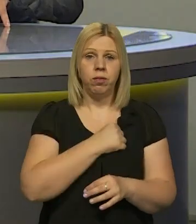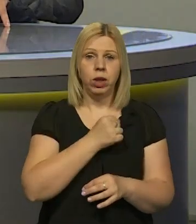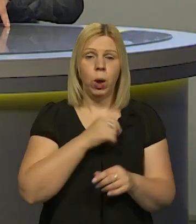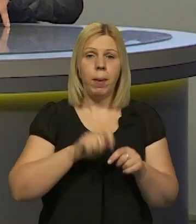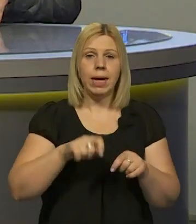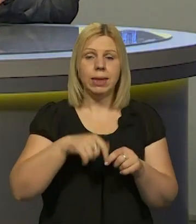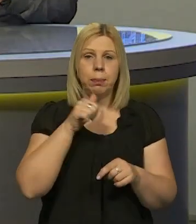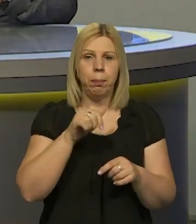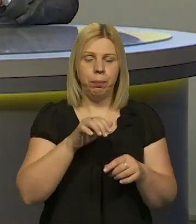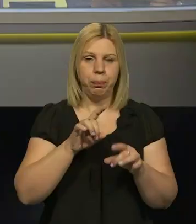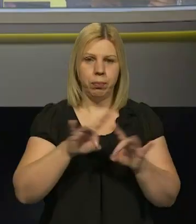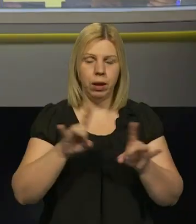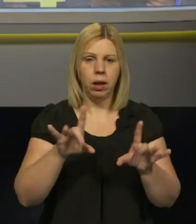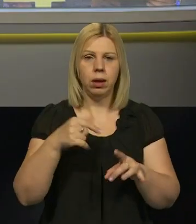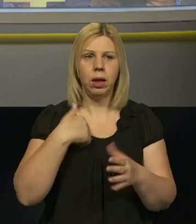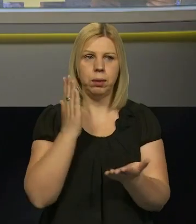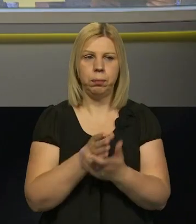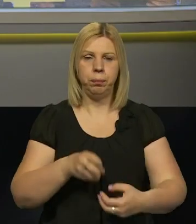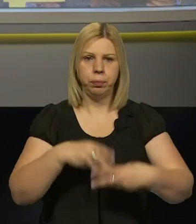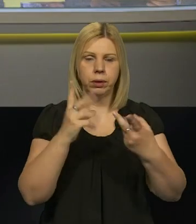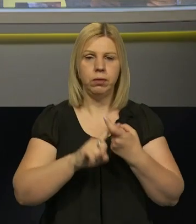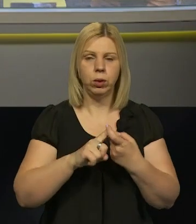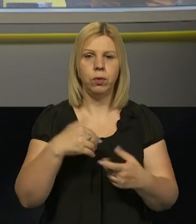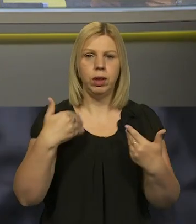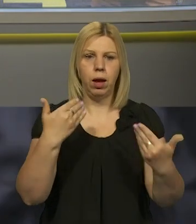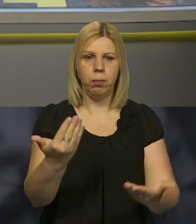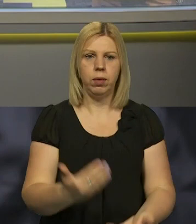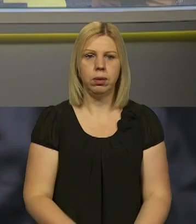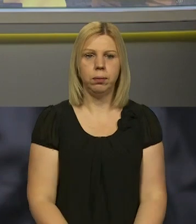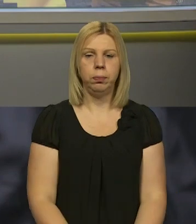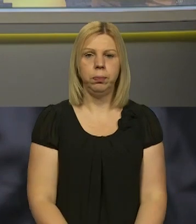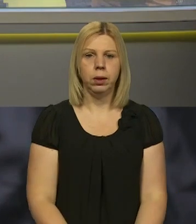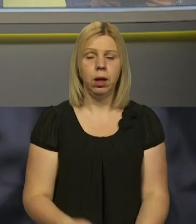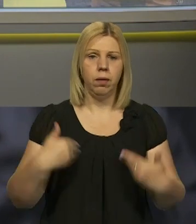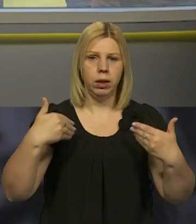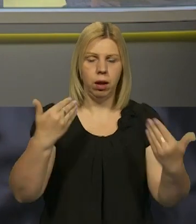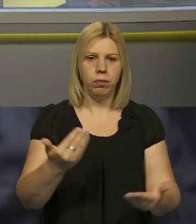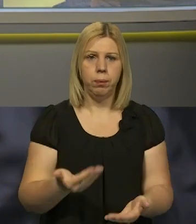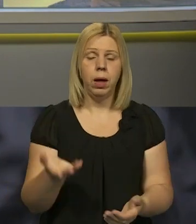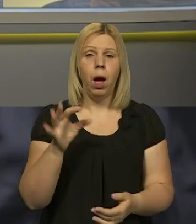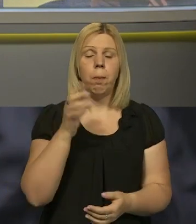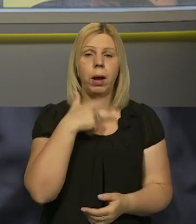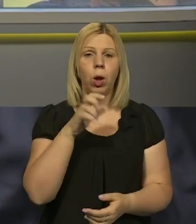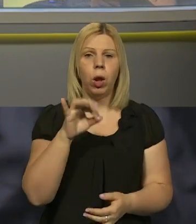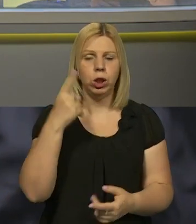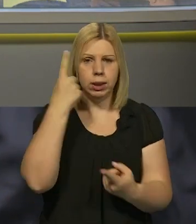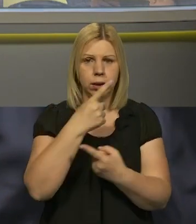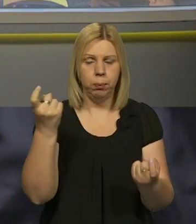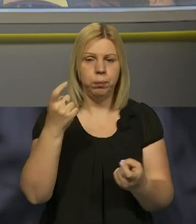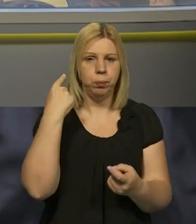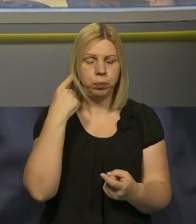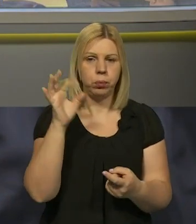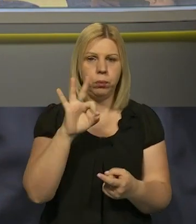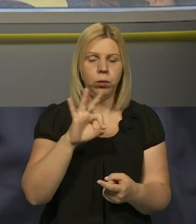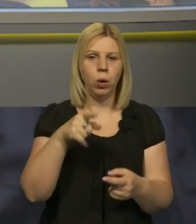експертом Олегом Ждановим. Він з нами на прямому зв'язку. Вітаємо вас. Вітаю вас. Пане Олеже, почули заяву Єрмака про